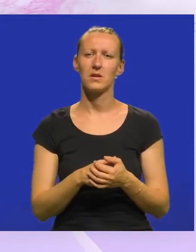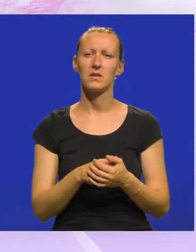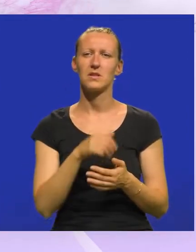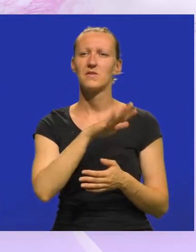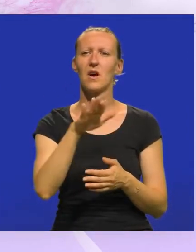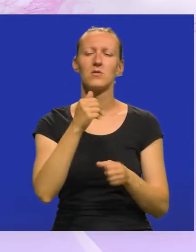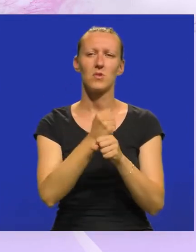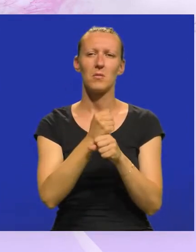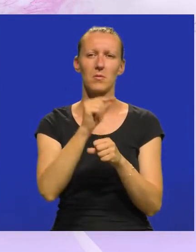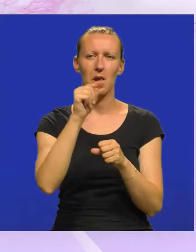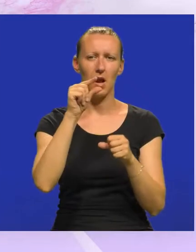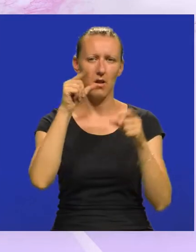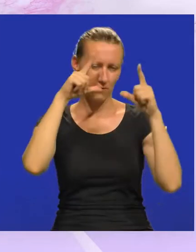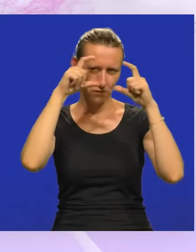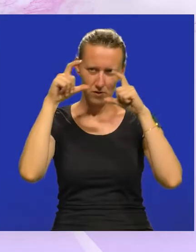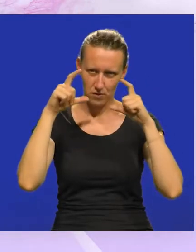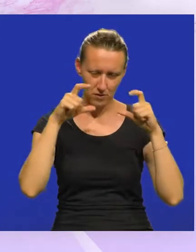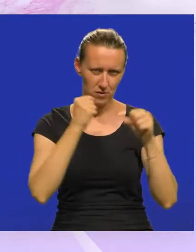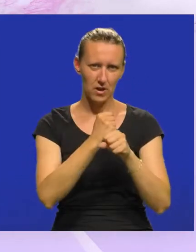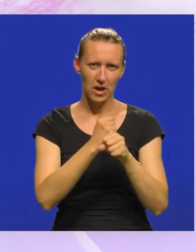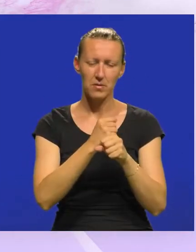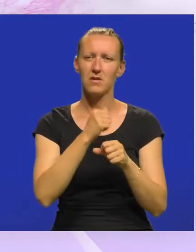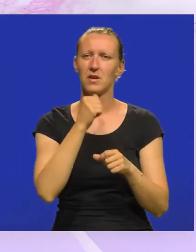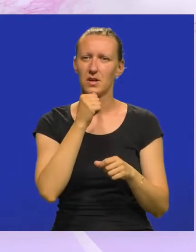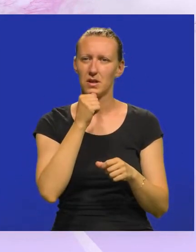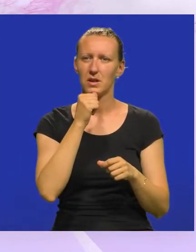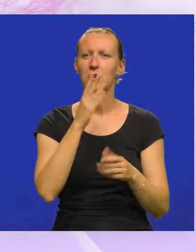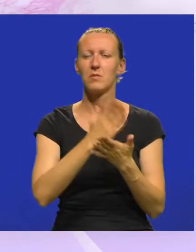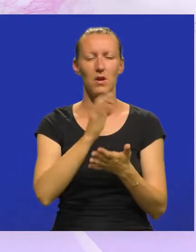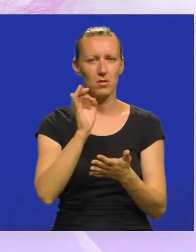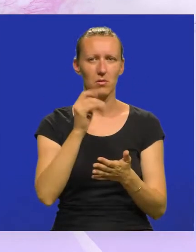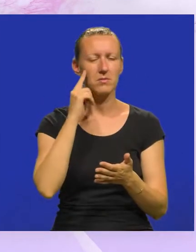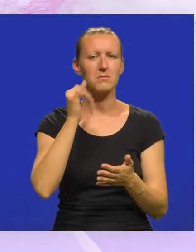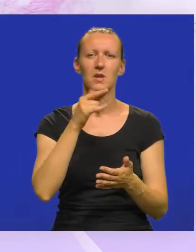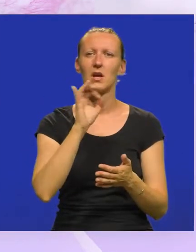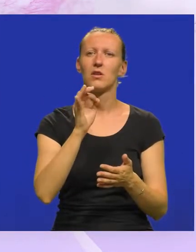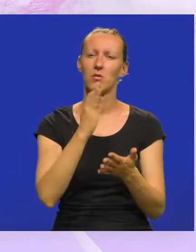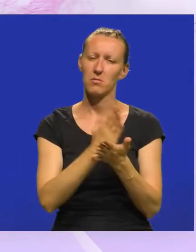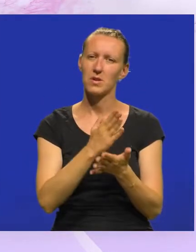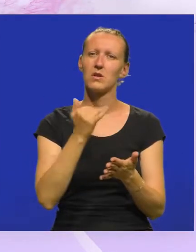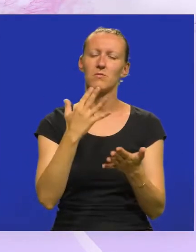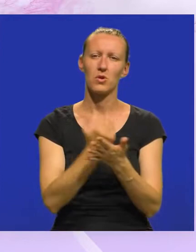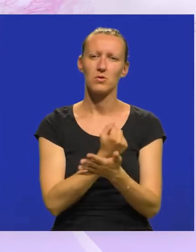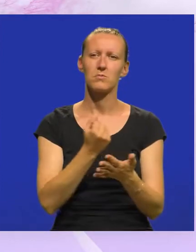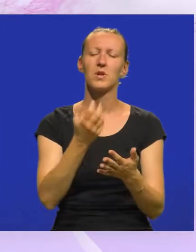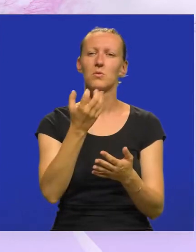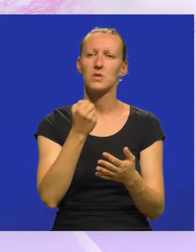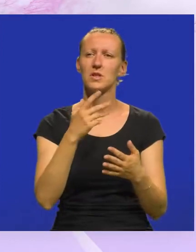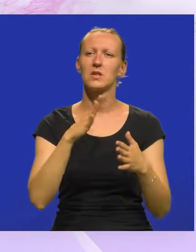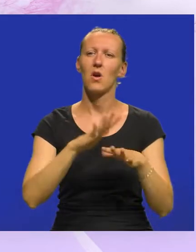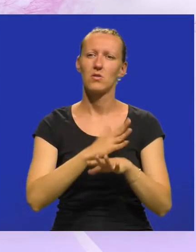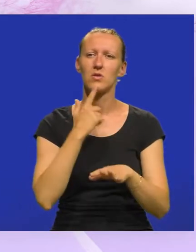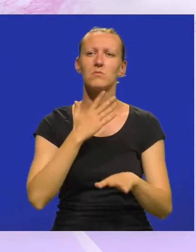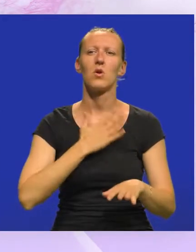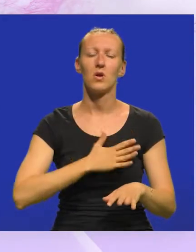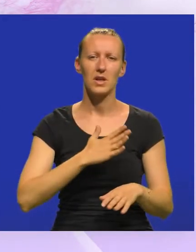Svakom smo napravili mali foto session i ispalo je dobro. Mislim da je ispalo dobro, da smo uspjeli izvući emociju